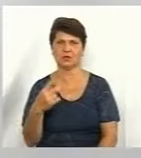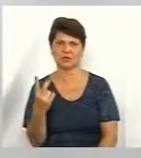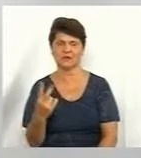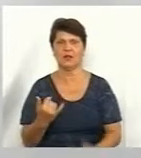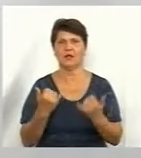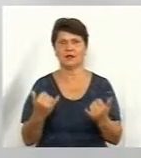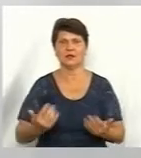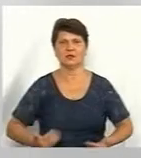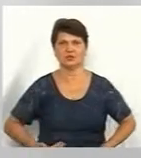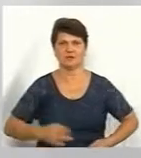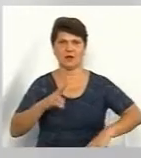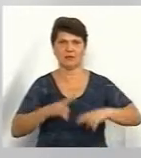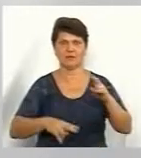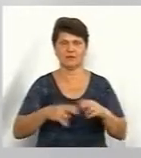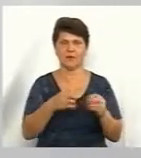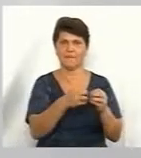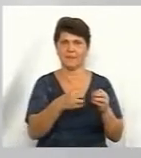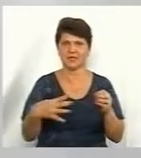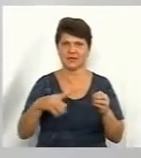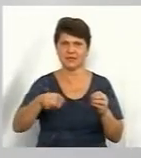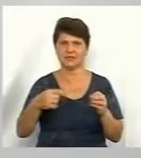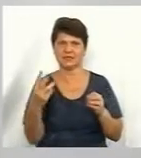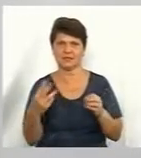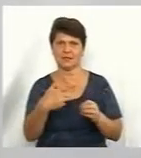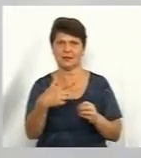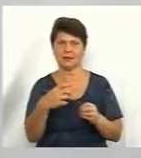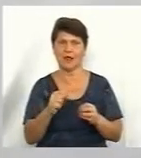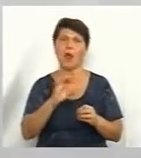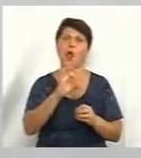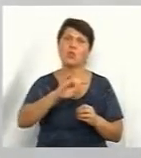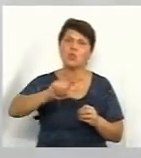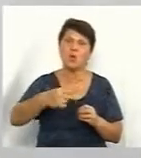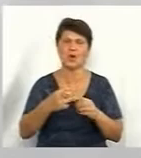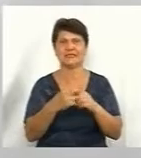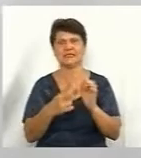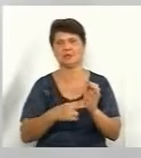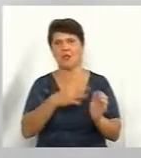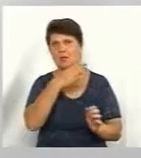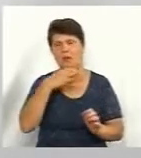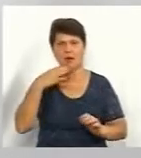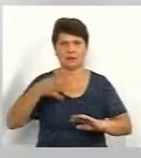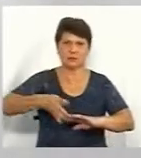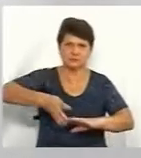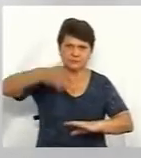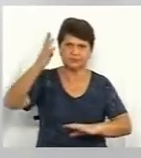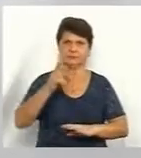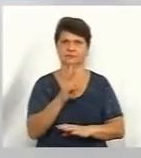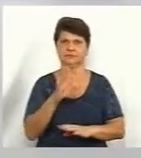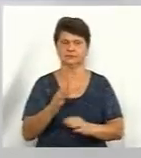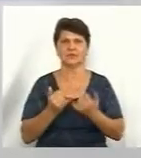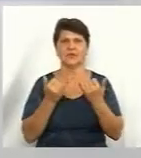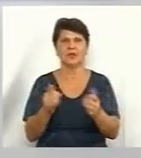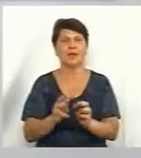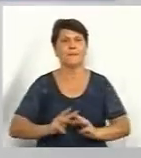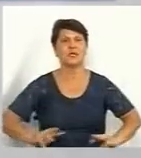житлового будівництва 15,3 гектарів, з них 0,17 для будівництва багатоквартирного житлового будинку для Міністерства